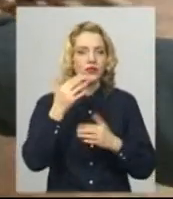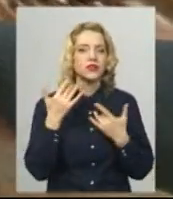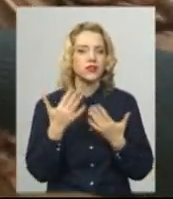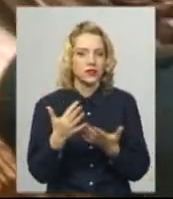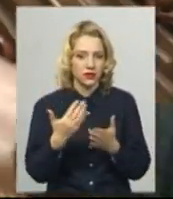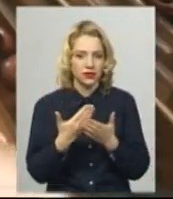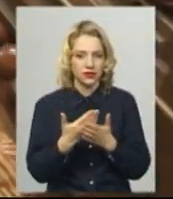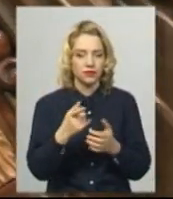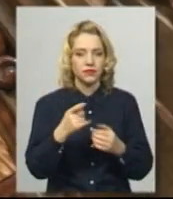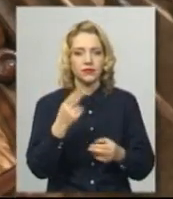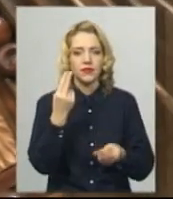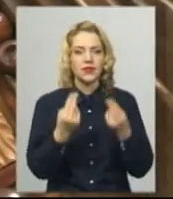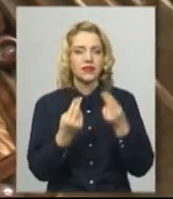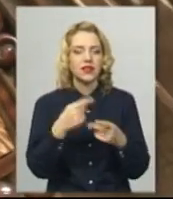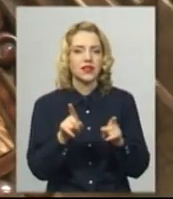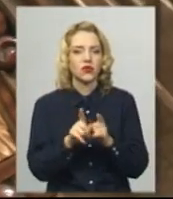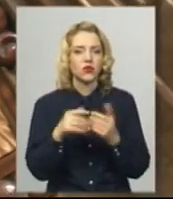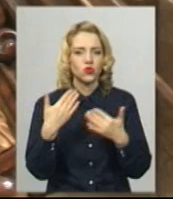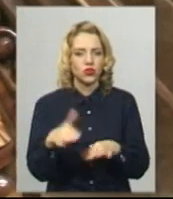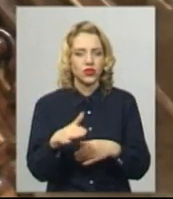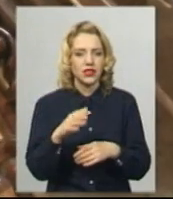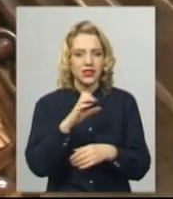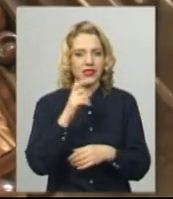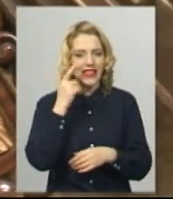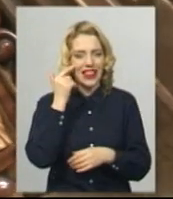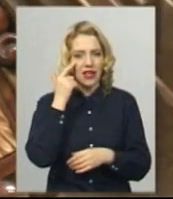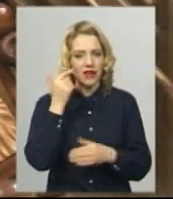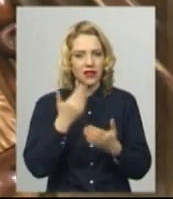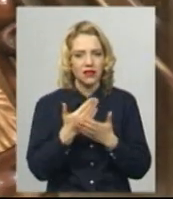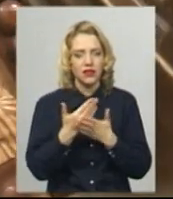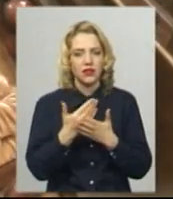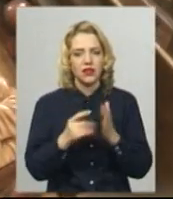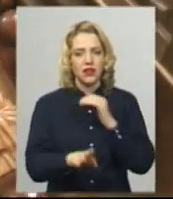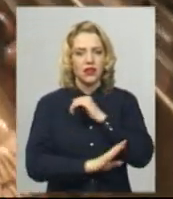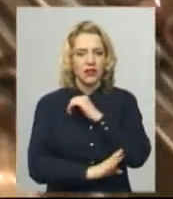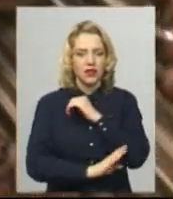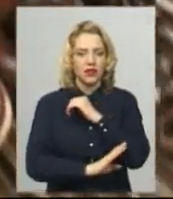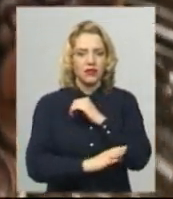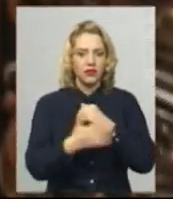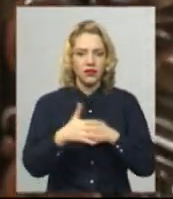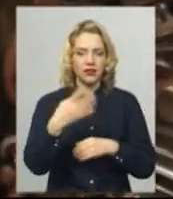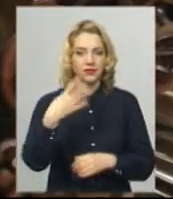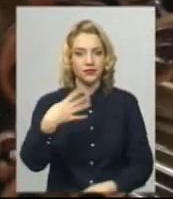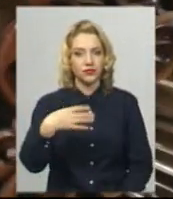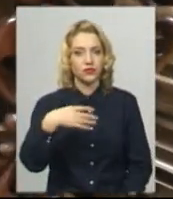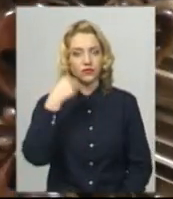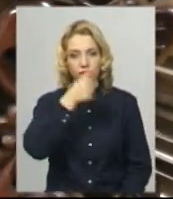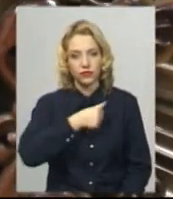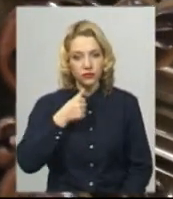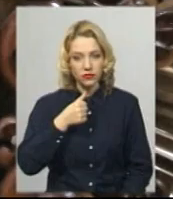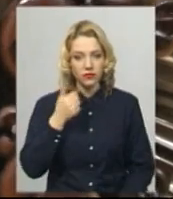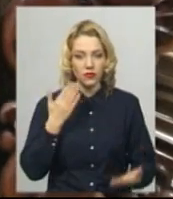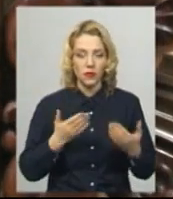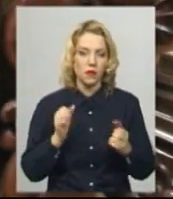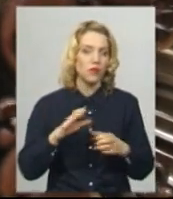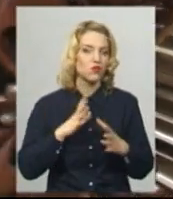кольору, вона йде вже років, ці деревини, років, навіть, 30-40. Якщо не